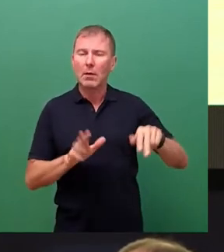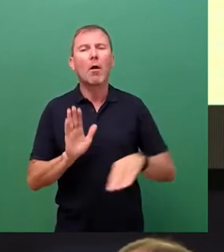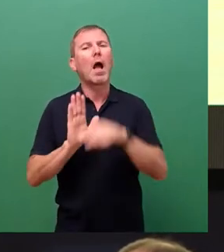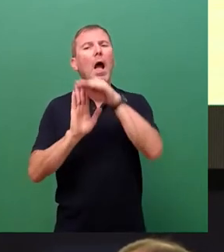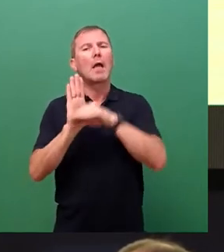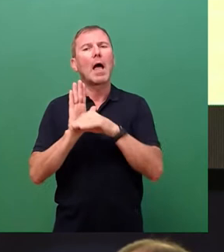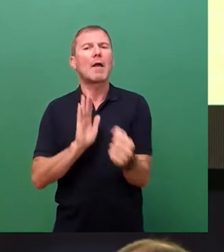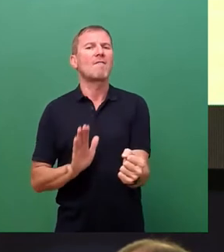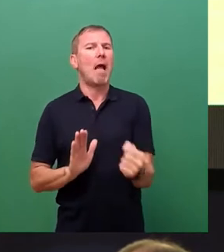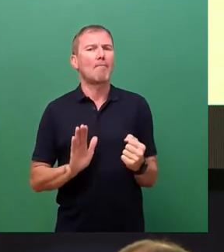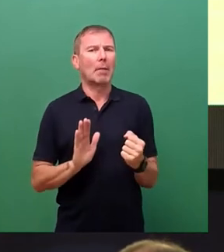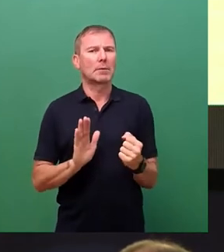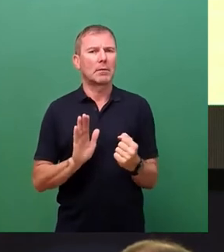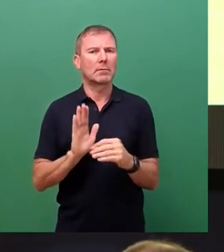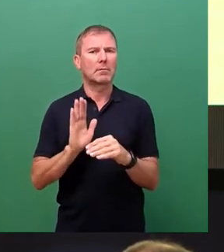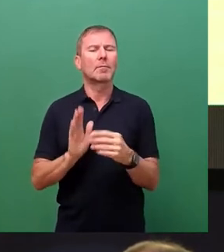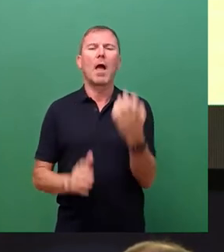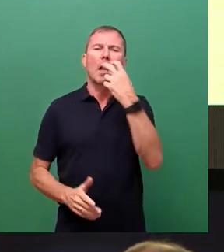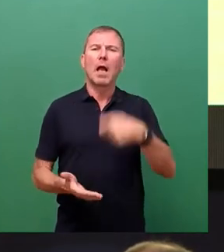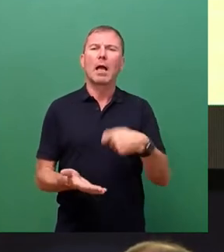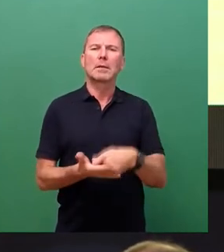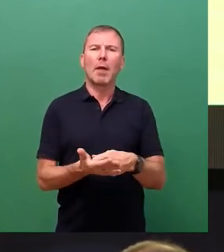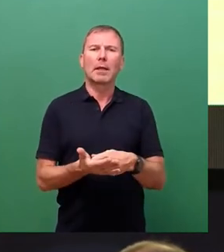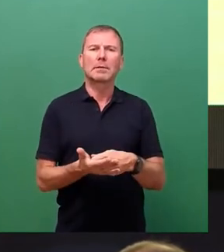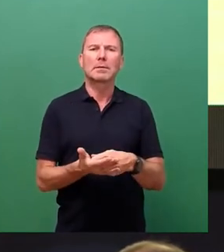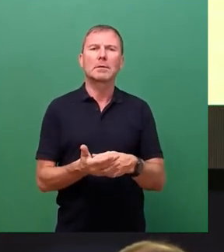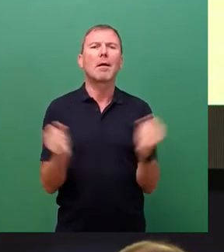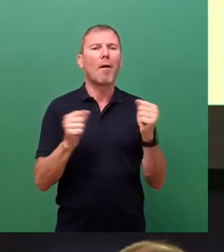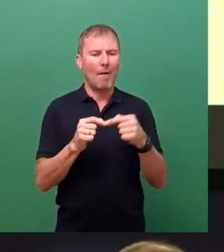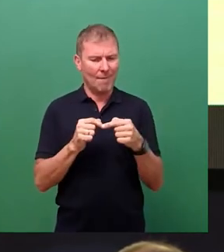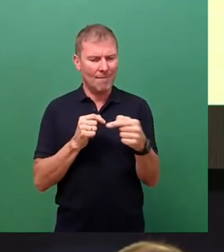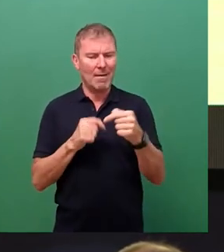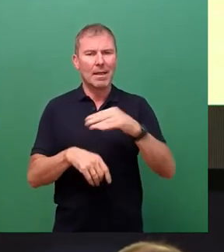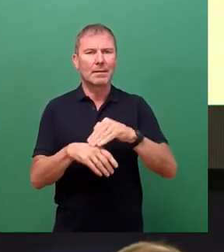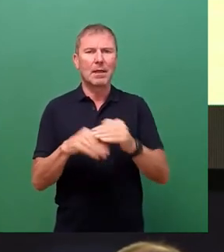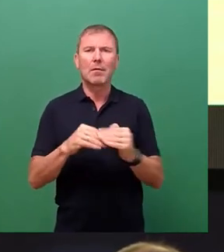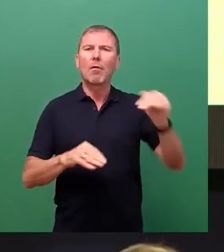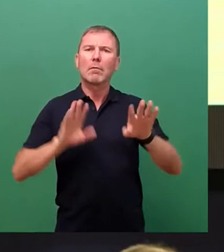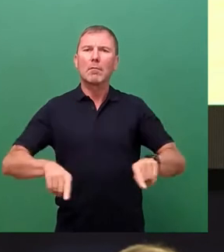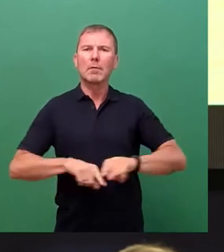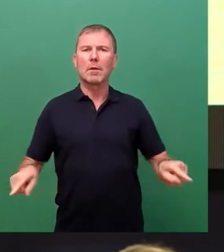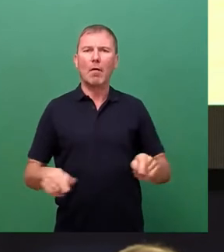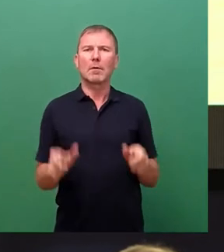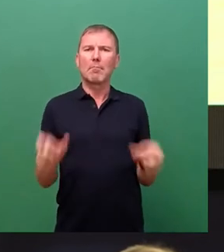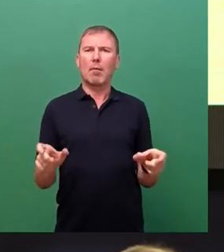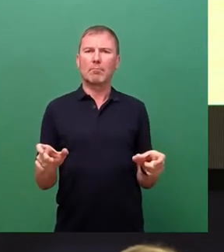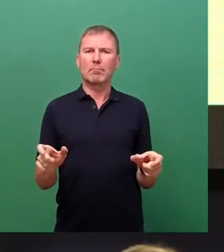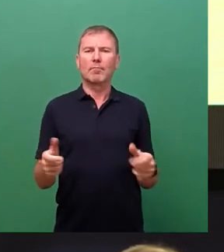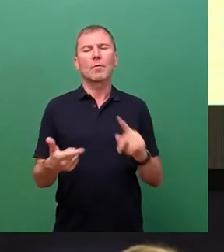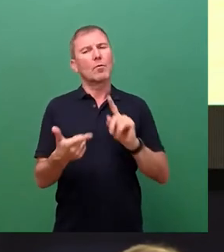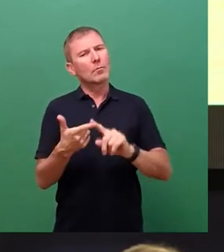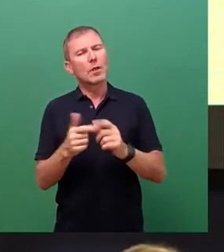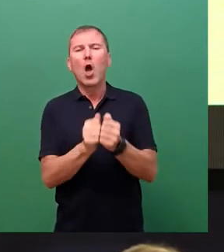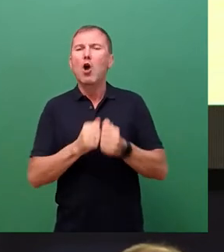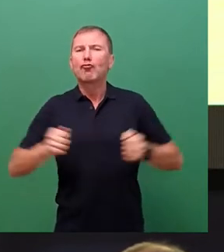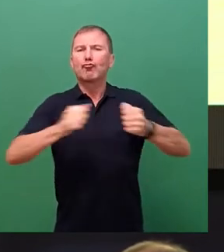beschlossen. Die Gaspreise dürfen über die Wintermonate nicht mehr erhöht werden. Und außerdem hilft der Staat,